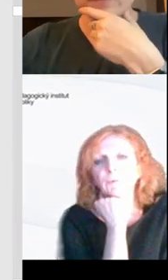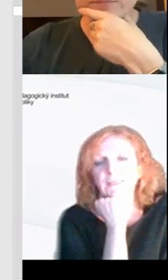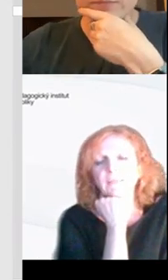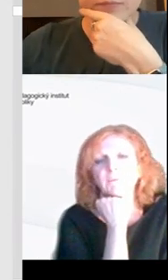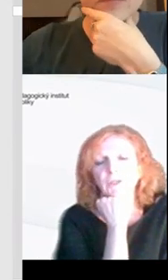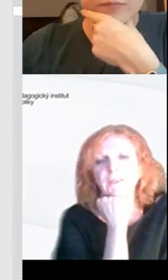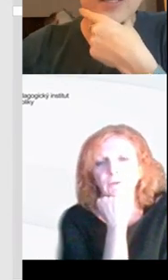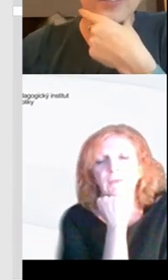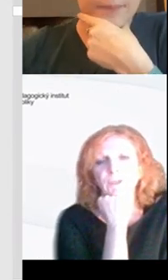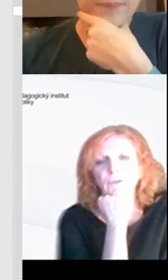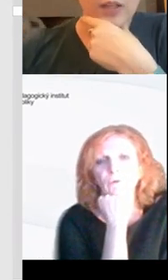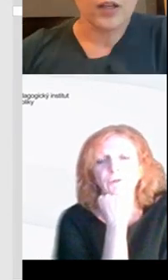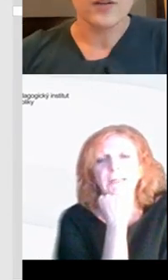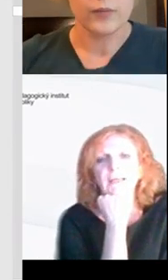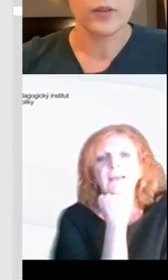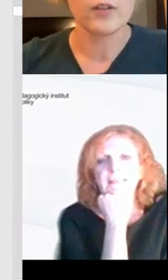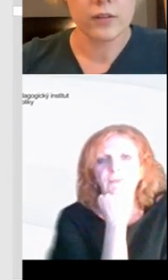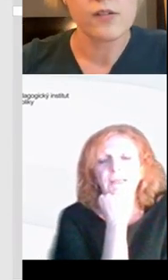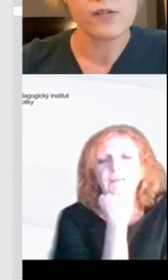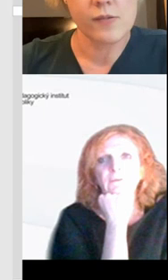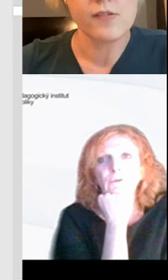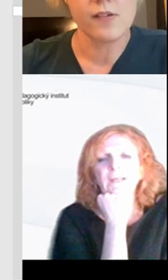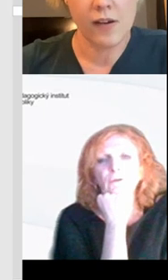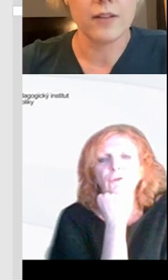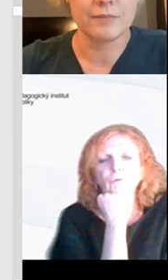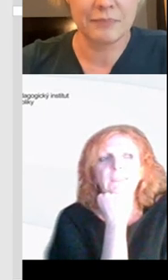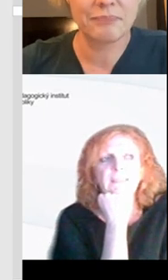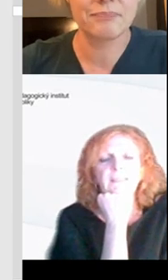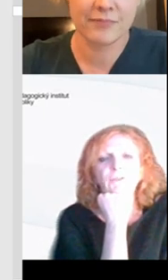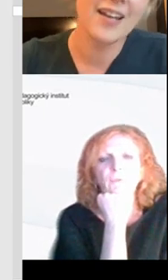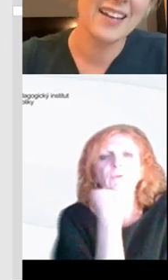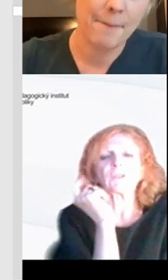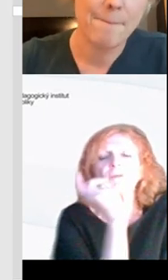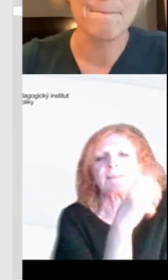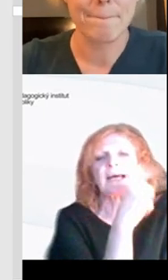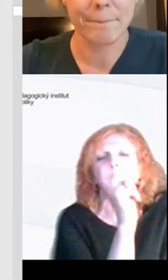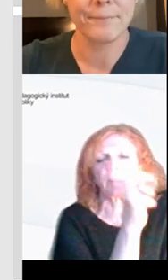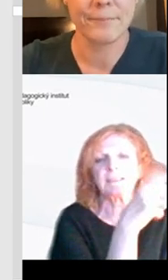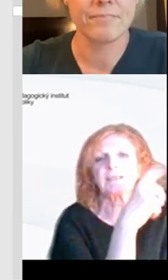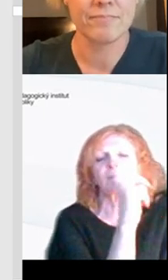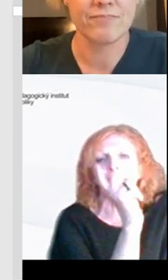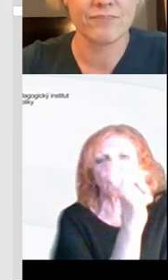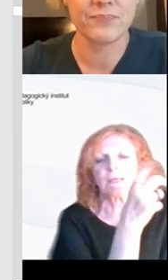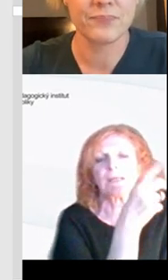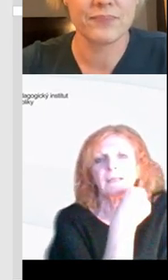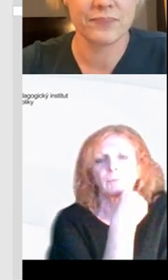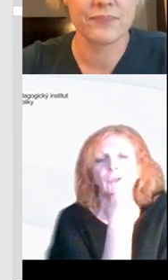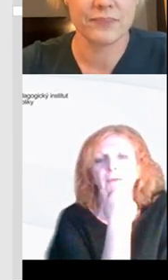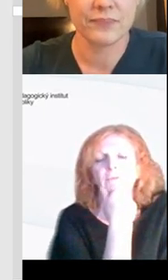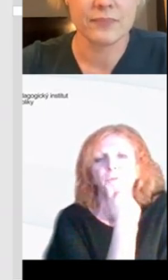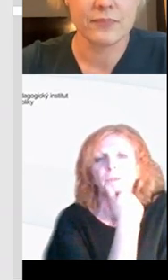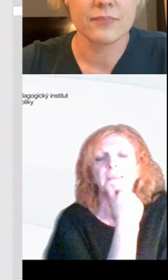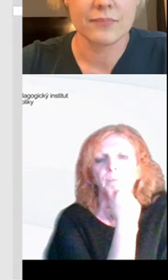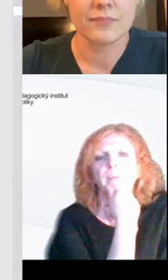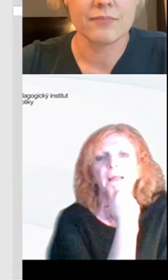uložit, tedy aspoň já jsem nepřišla na to, jak by si to uložili, takže to je trošičku mrzí, takže potom si to navzájem odprezentovat, co udělali,